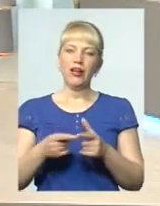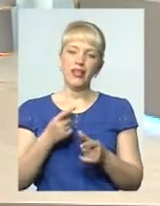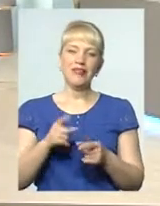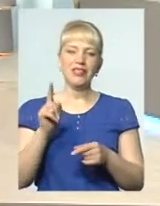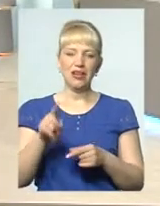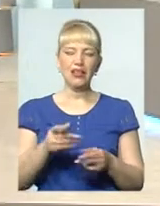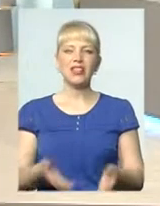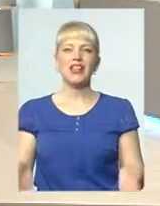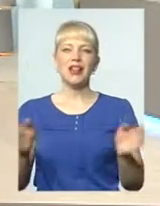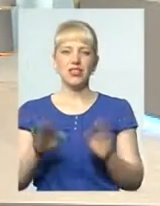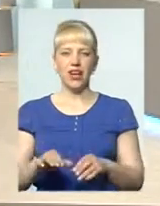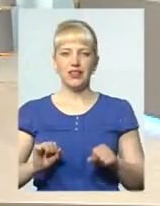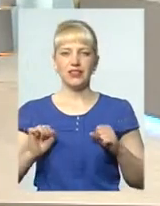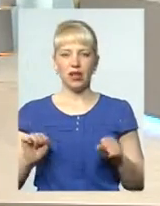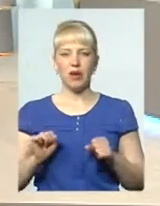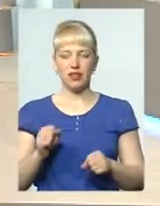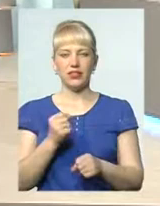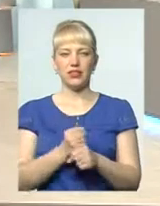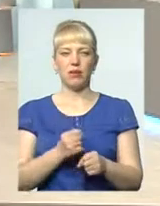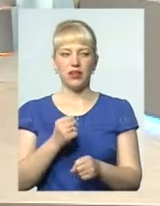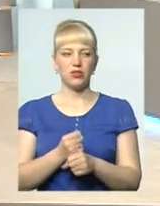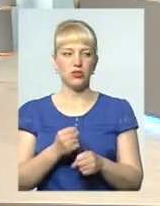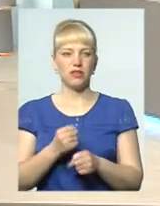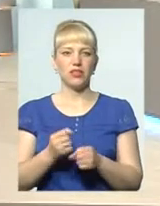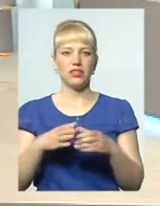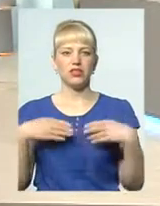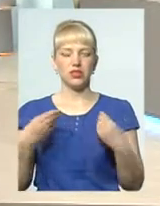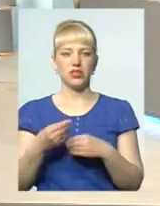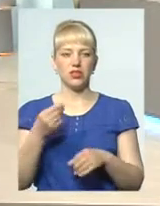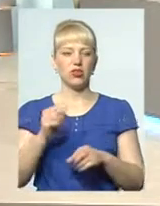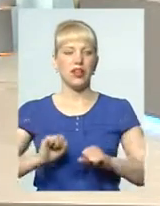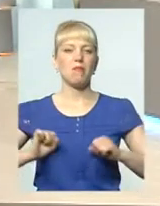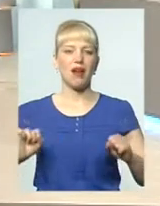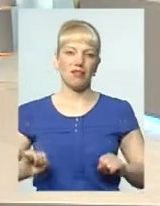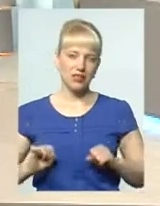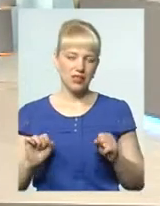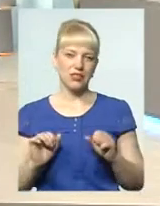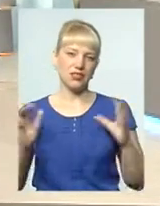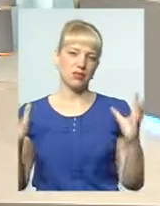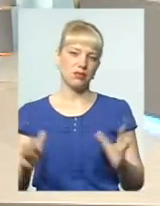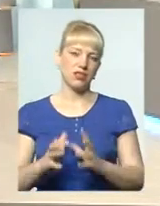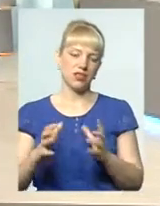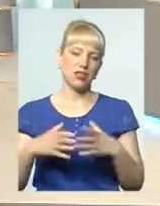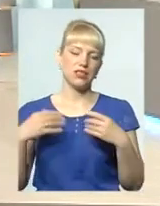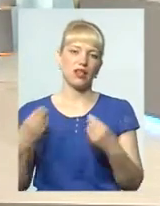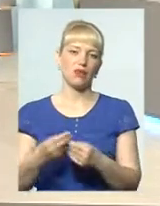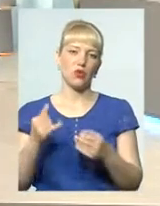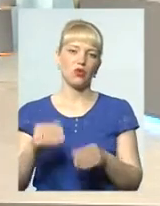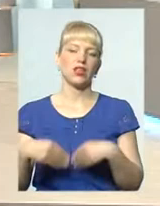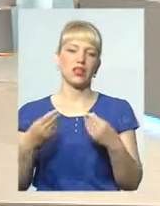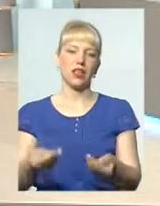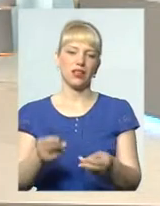намагатися працювати з родиною, намагатися зберегти сім'ю і дати